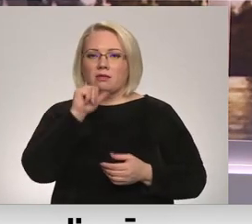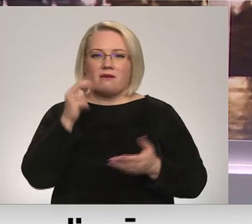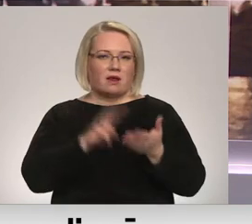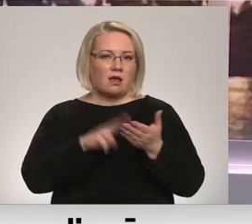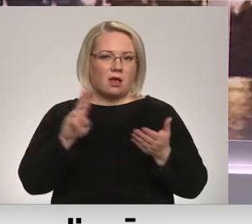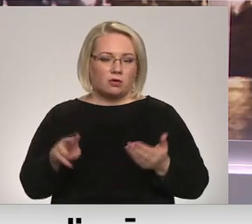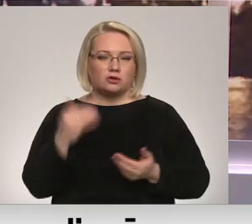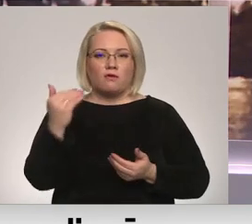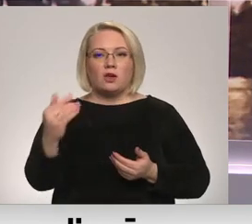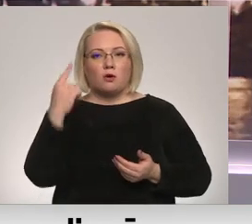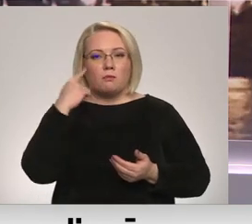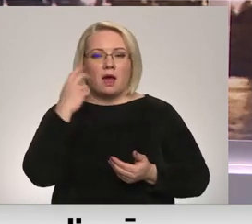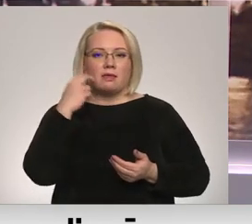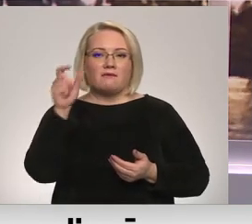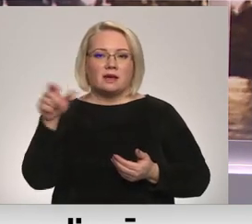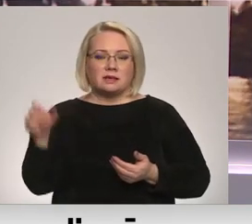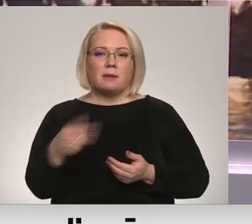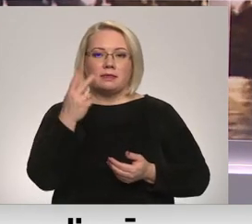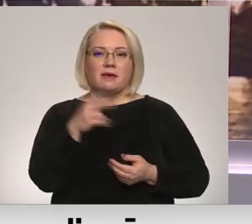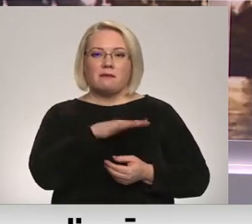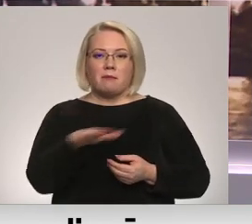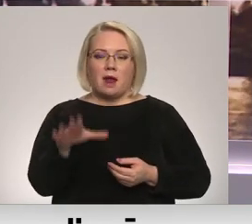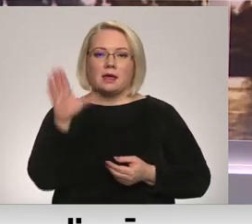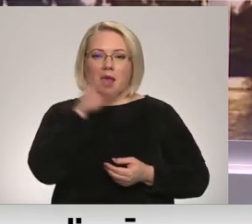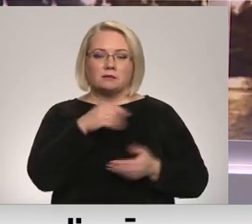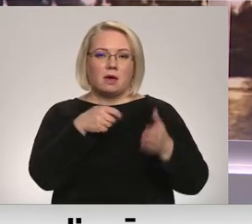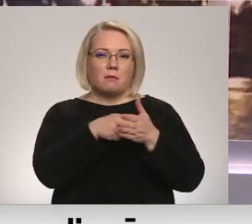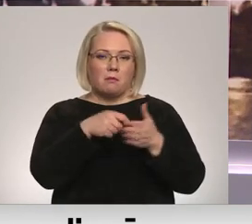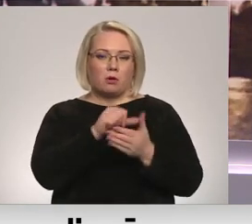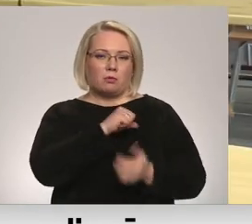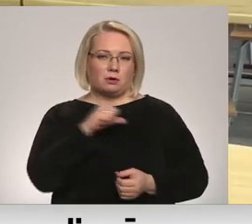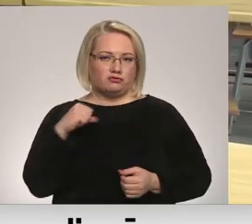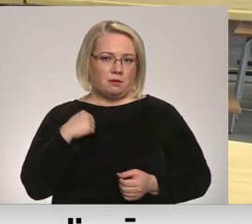Turklāt, viņu prāt, vecākiem vismaz divi bērni ir jāspēja pabarot pašiem.